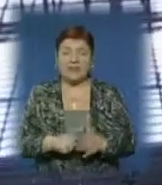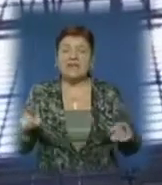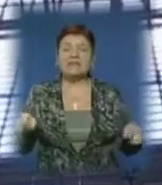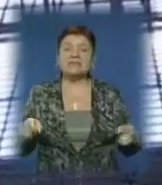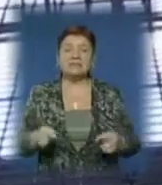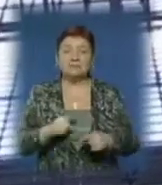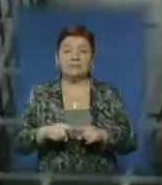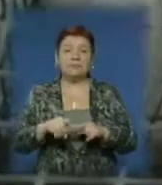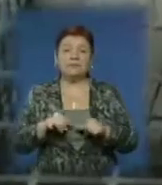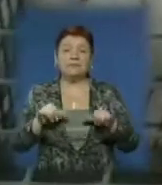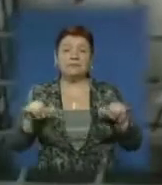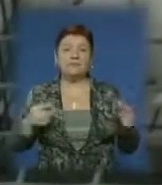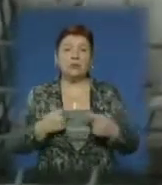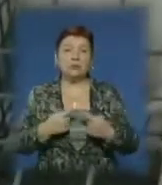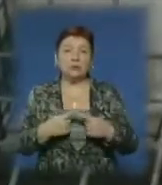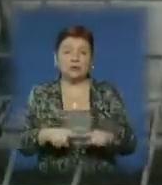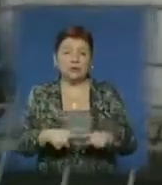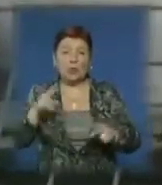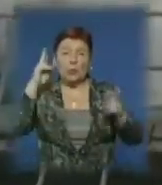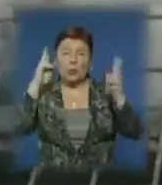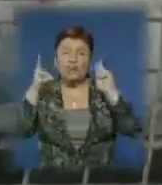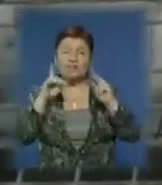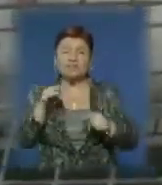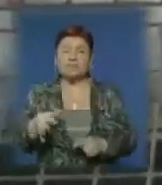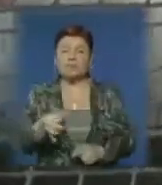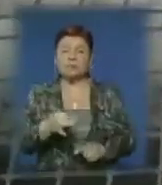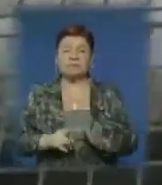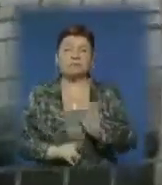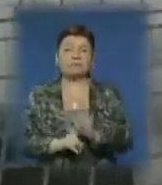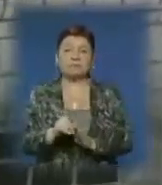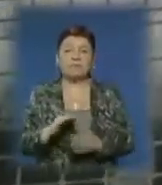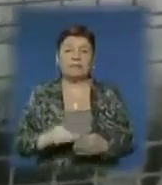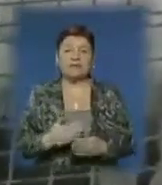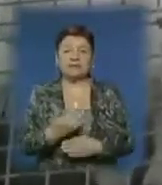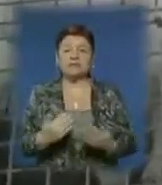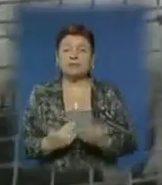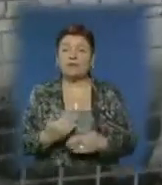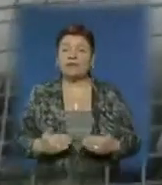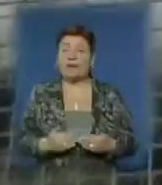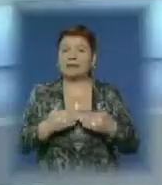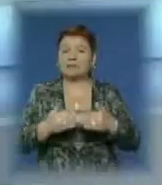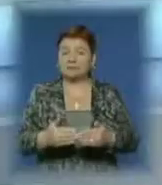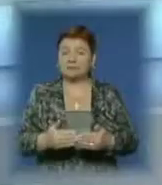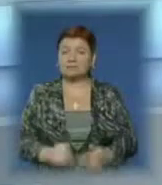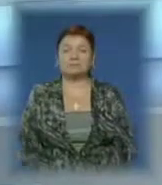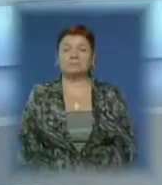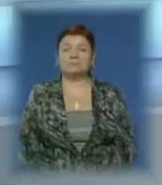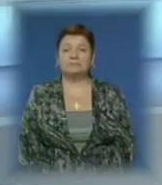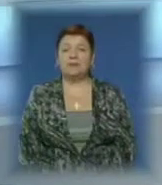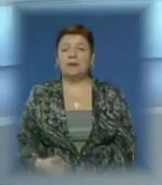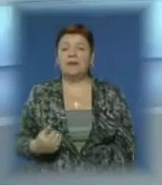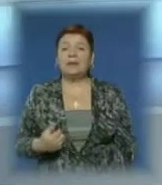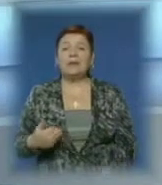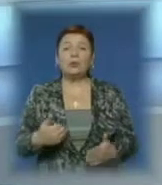інтенсивної бройлерної технології у кролівництві області розпочався якісно новий етап. І до